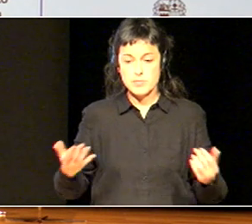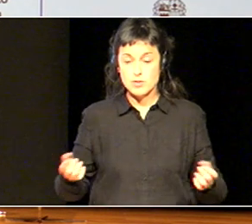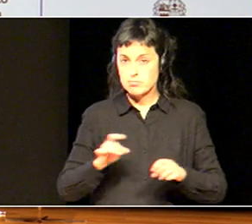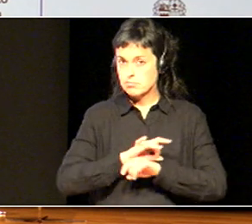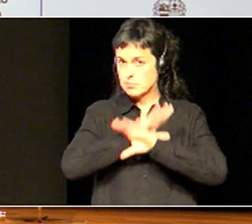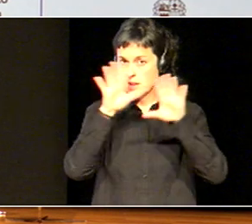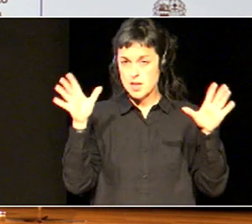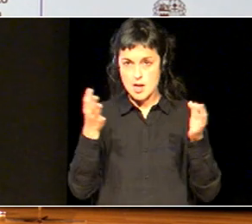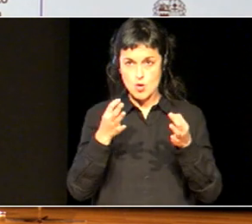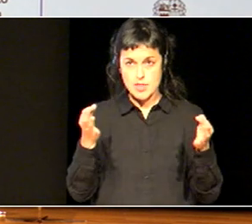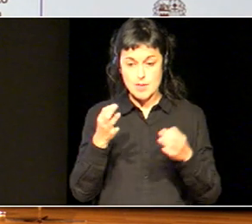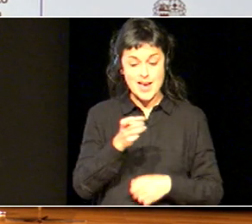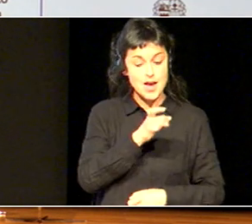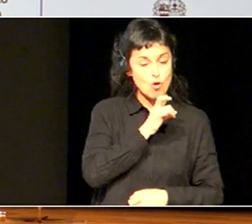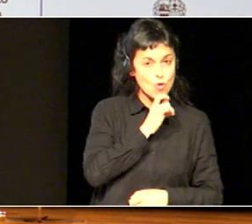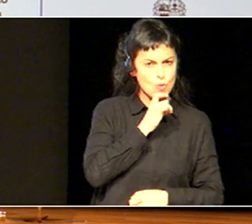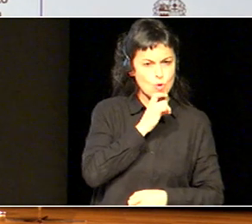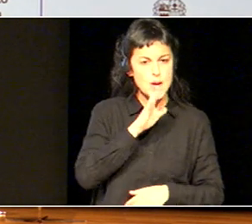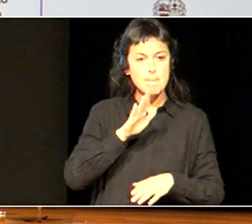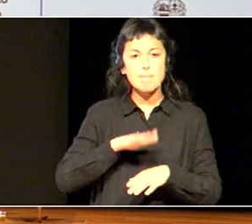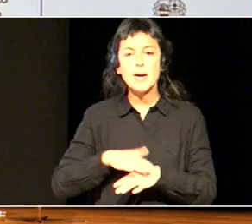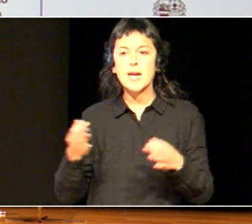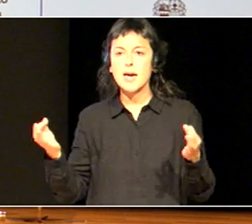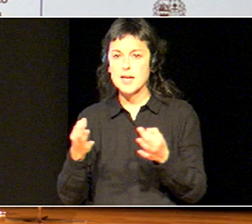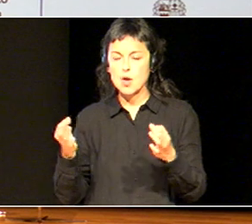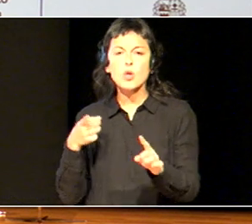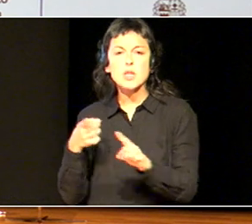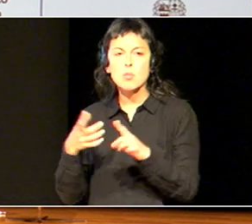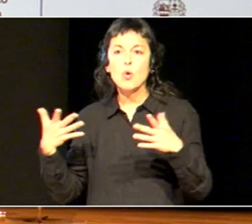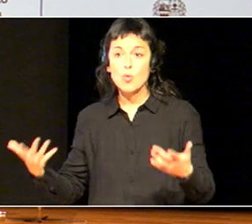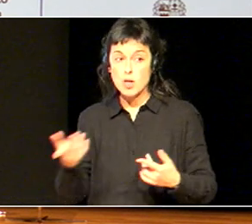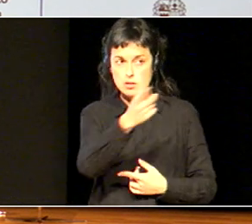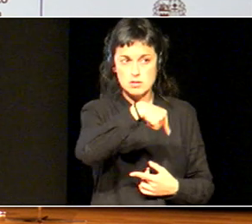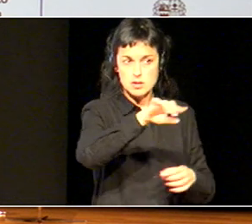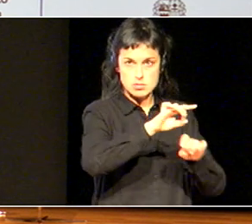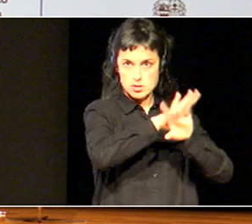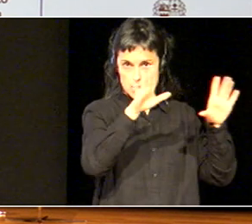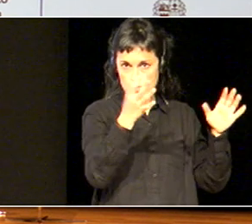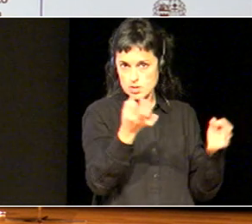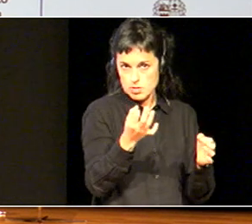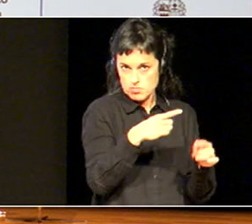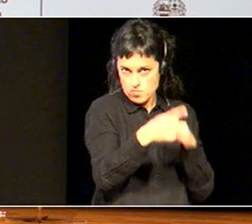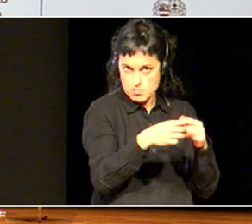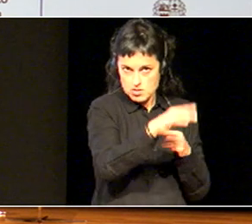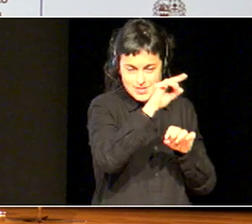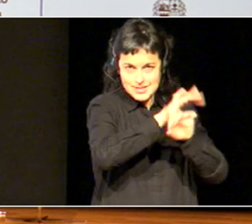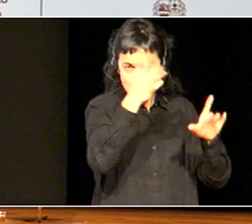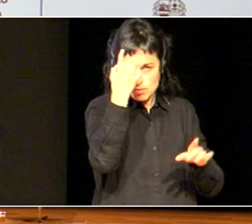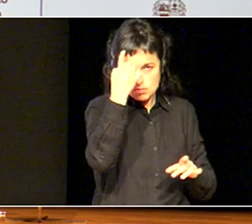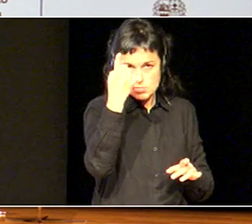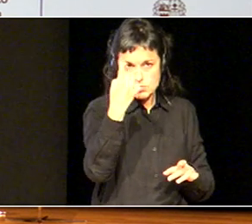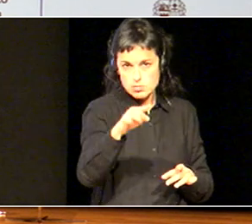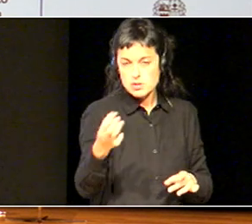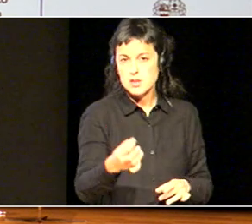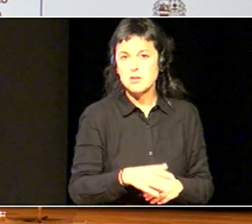nola eta zertarako, eta eurek ere argi izan behar dute hori. Parte hartzeko